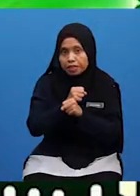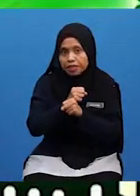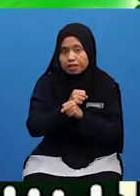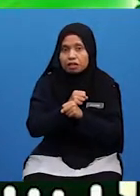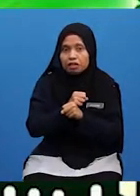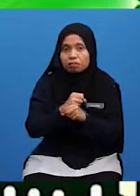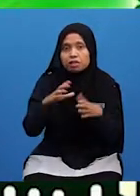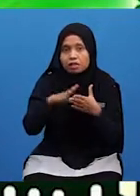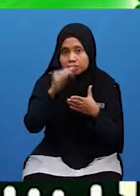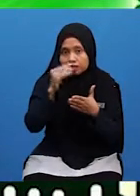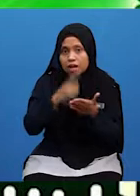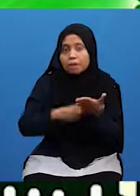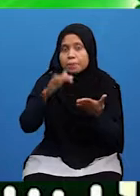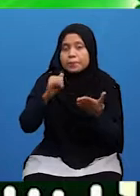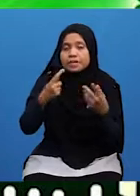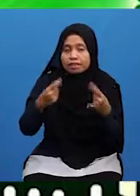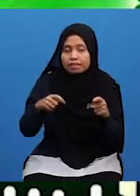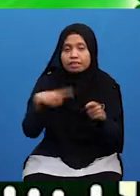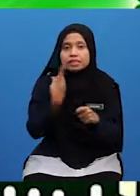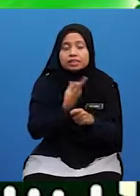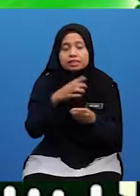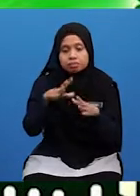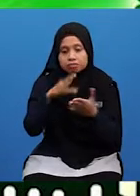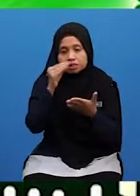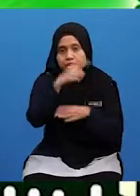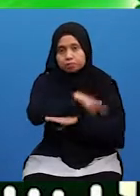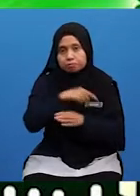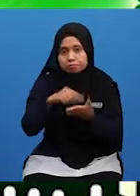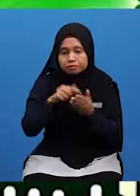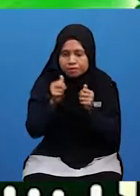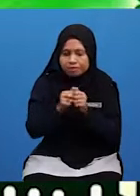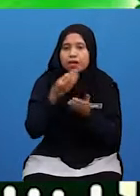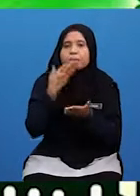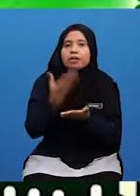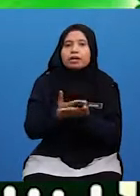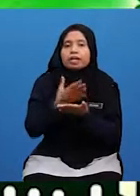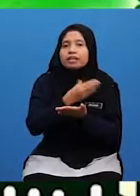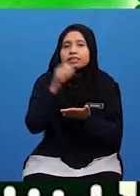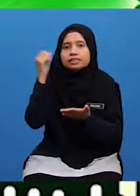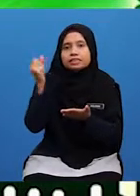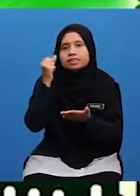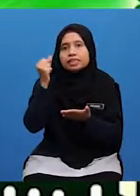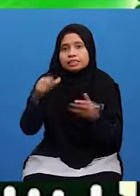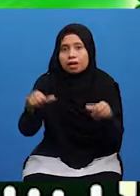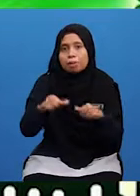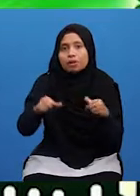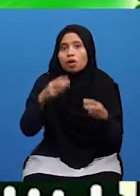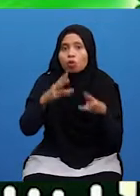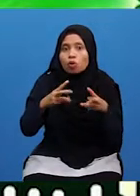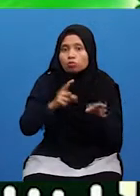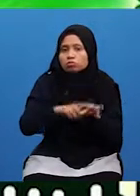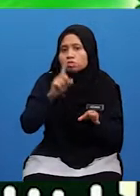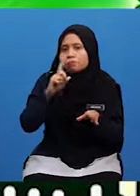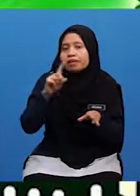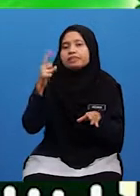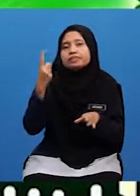Mengaplikasikan Apa Yang Telah Kita Pelajari Pada Hari Ini Dengan Baik Dan Setiasa Mengamalkannya Walau